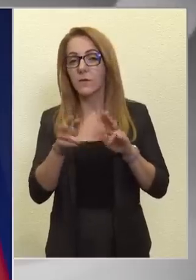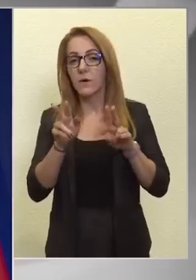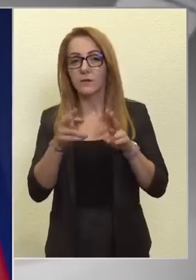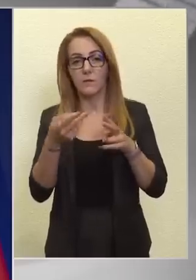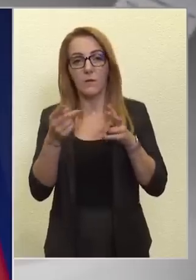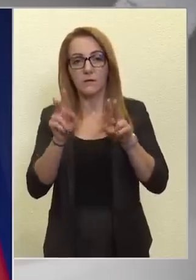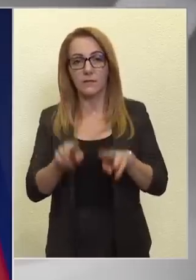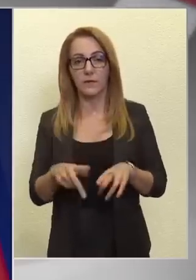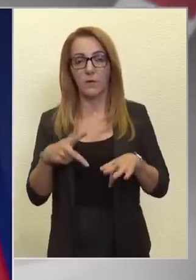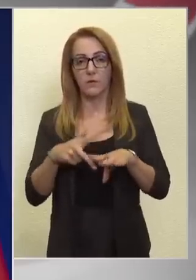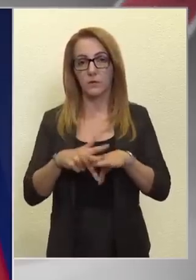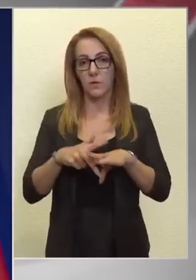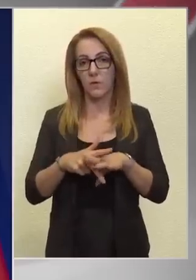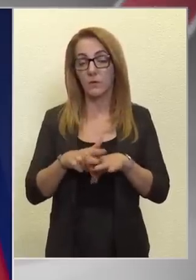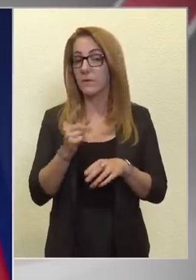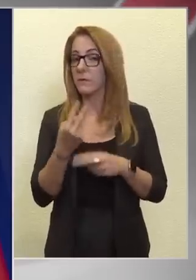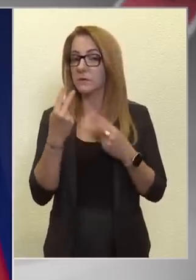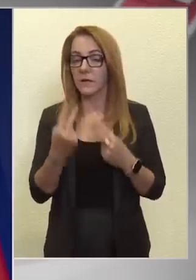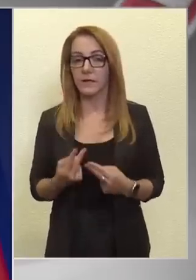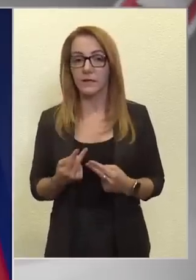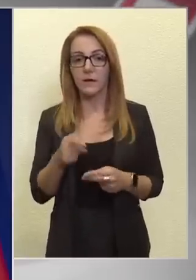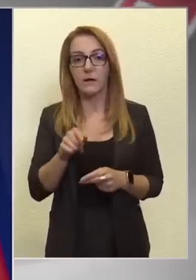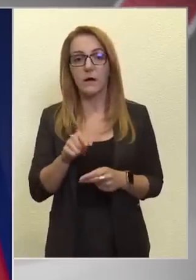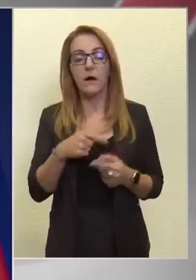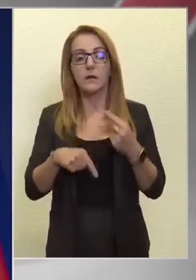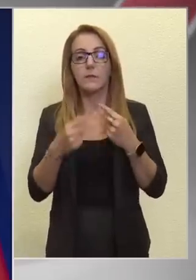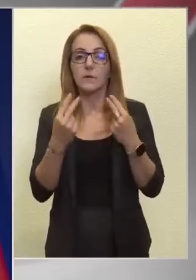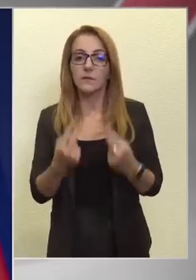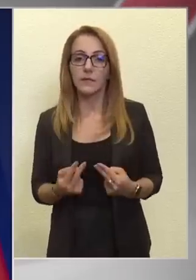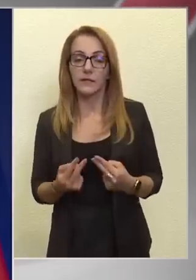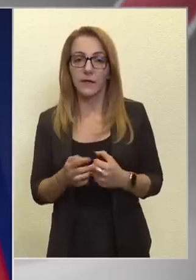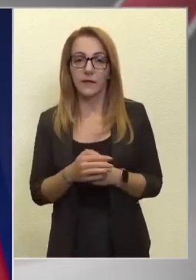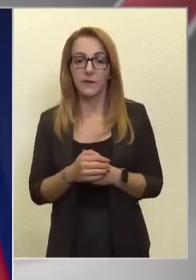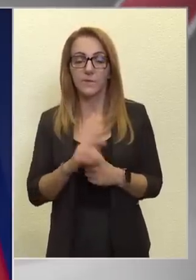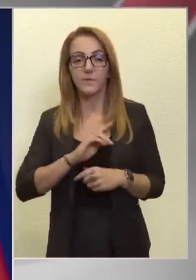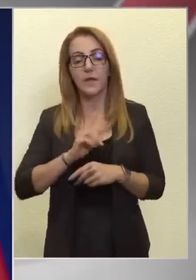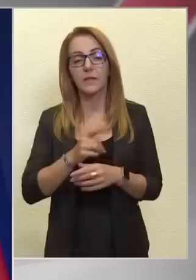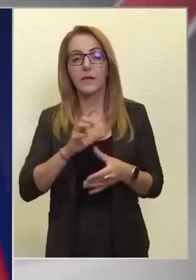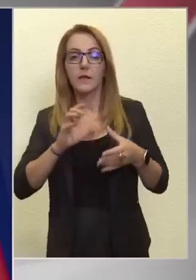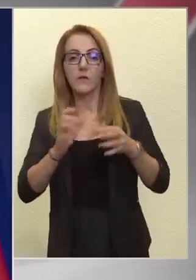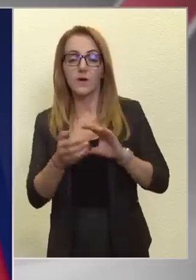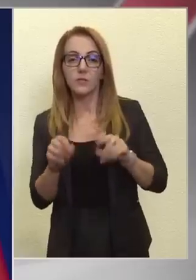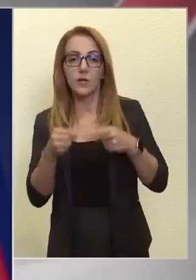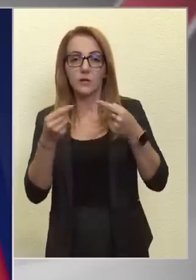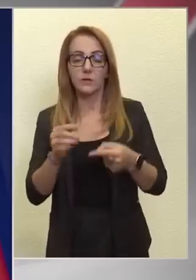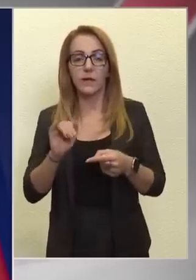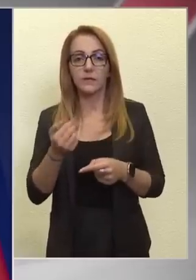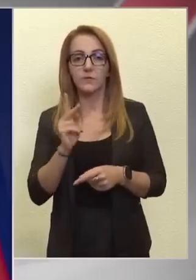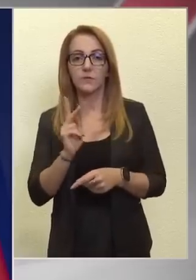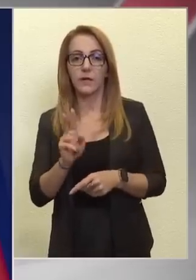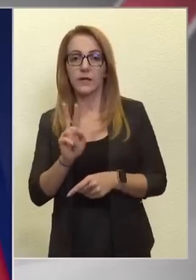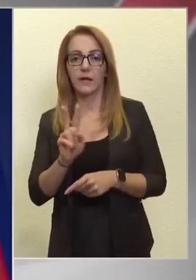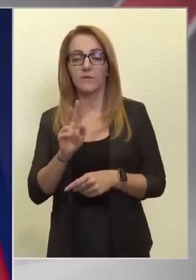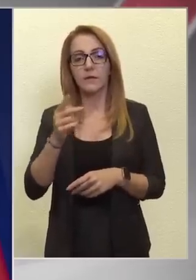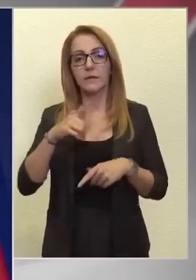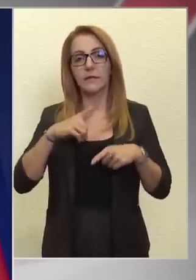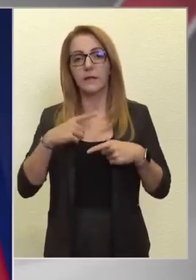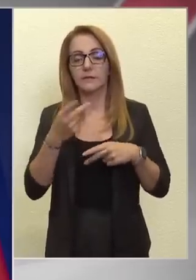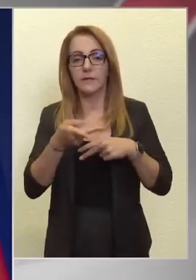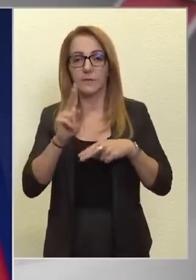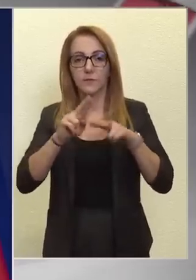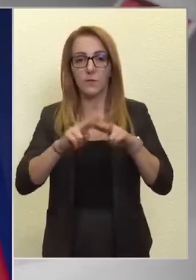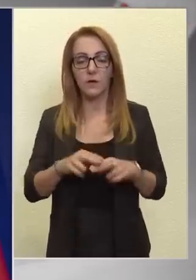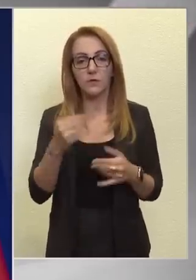dolog, hiszen nem az a lényeg, hanem az a lényeg, hogy az energiaválság után is a KKV-k, azok életképesek